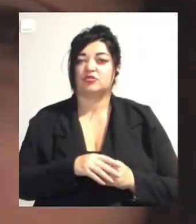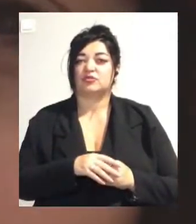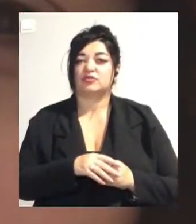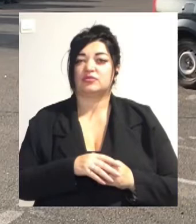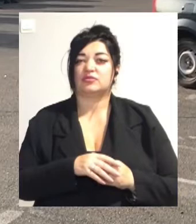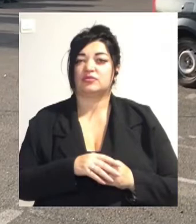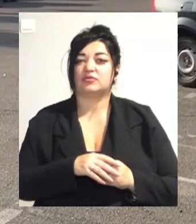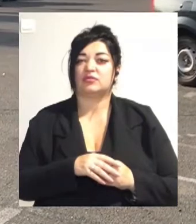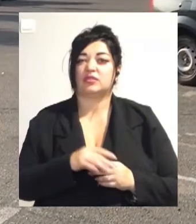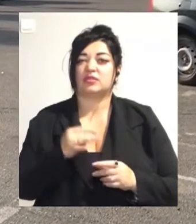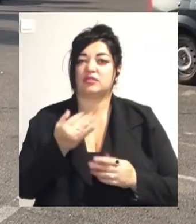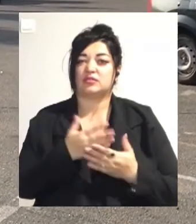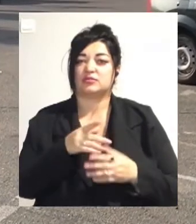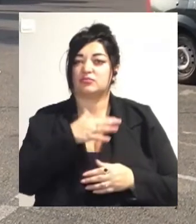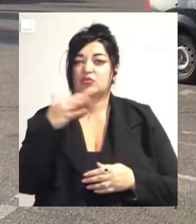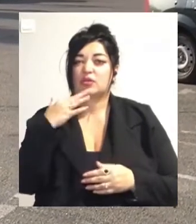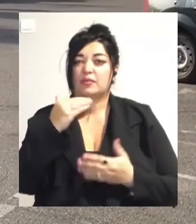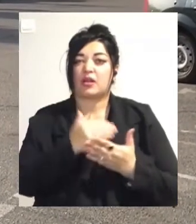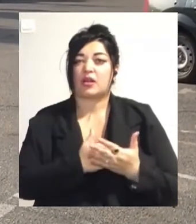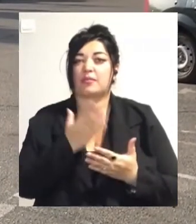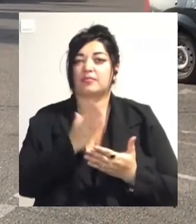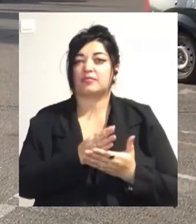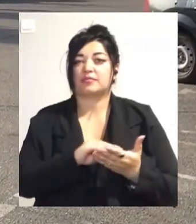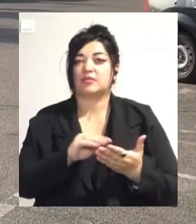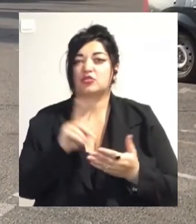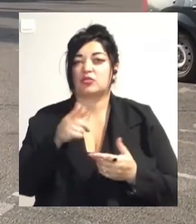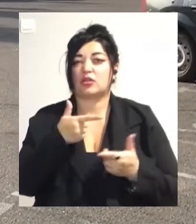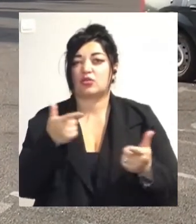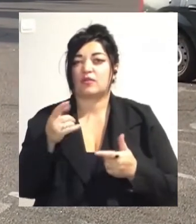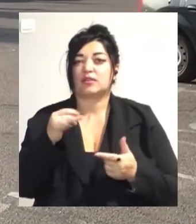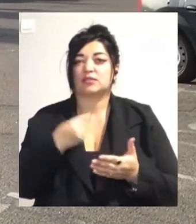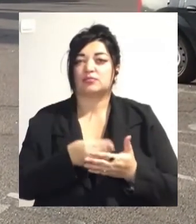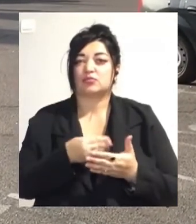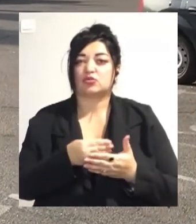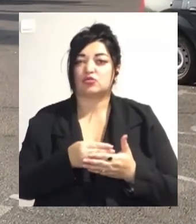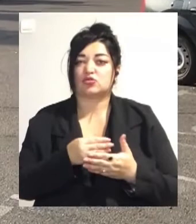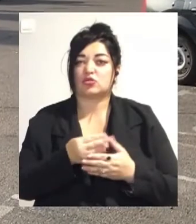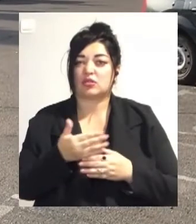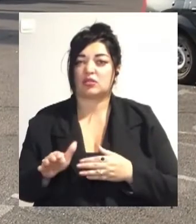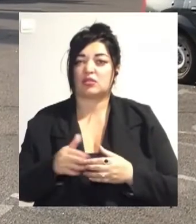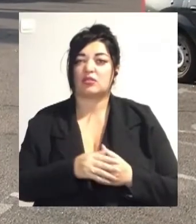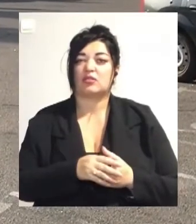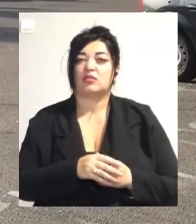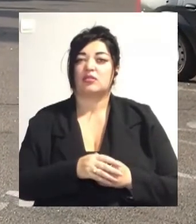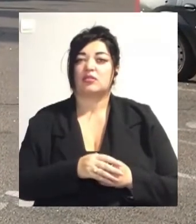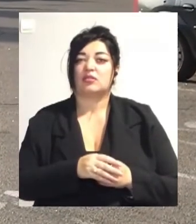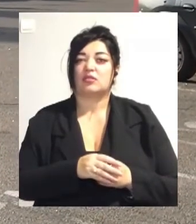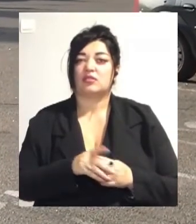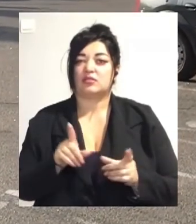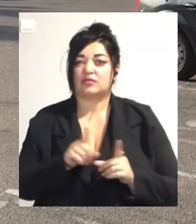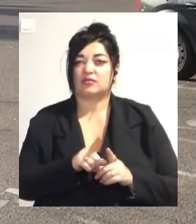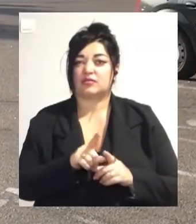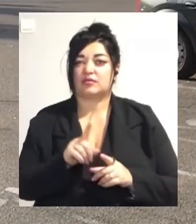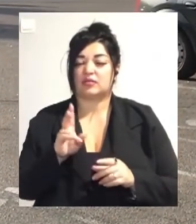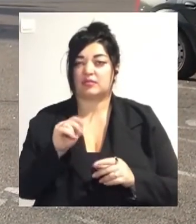вони написані дуже давно, але вони не реалізовуються, ну, походу, ж не відбюджету. І наша цель, щоб депутаты поняли, що екологія – це не на першому місці